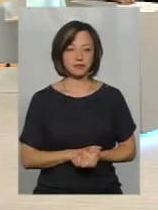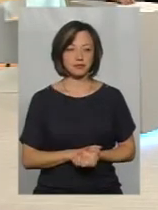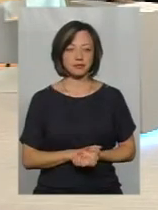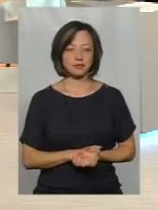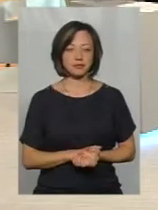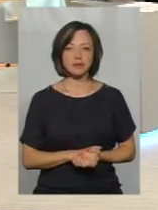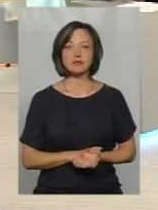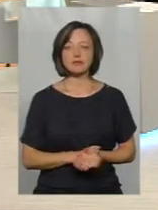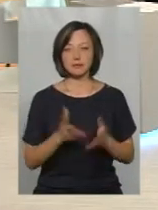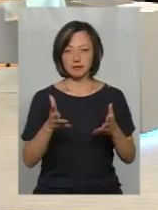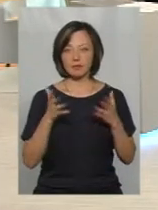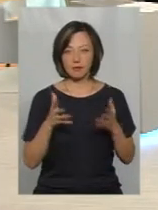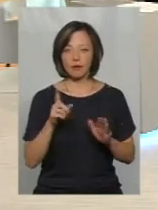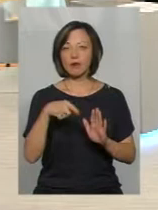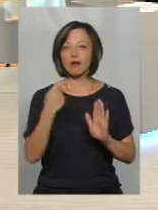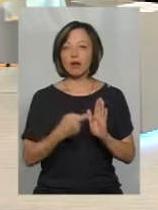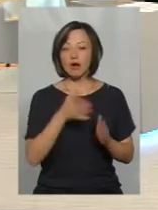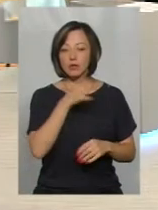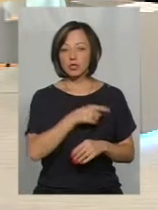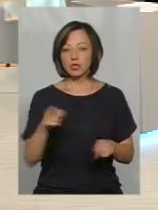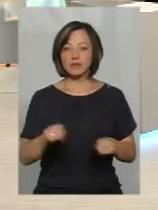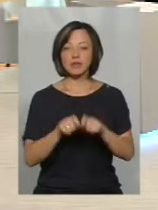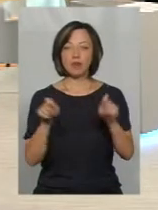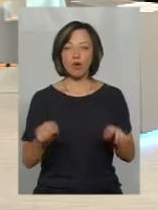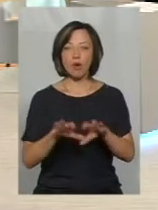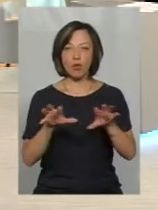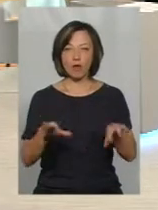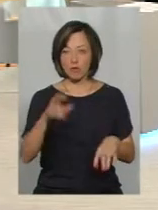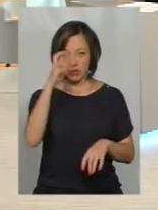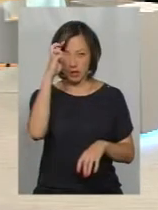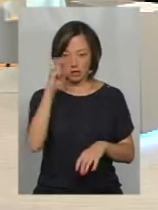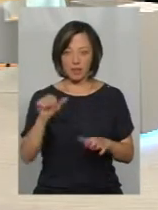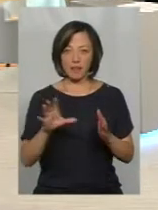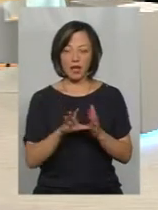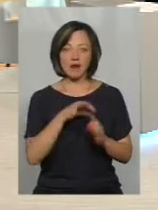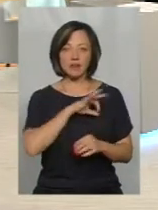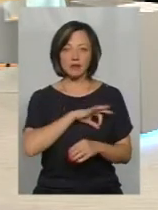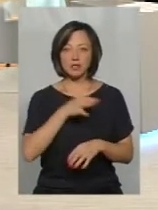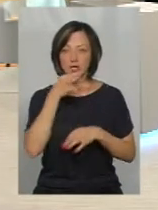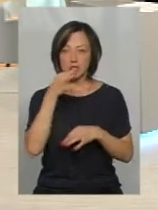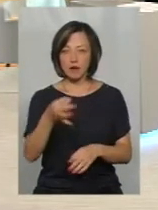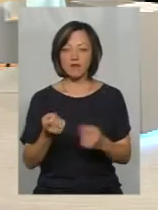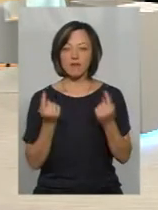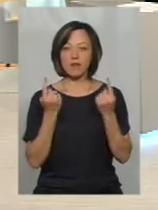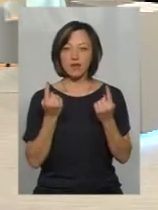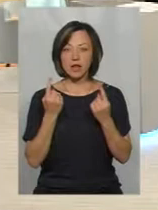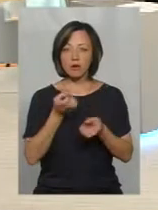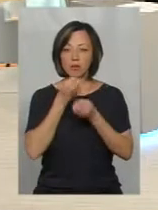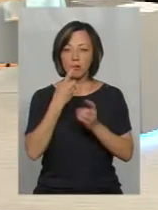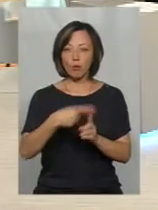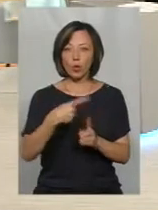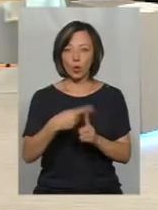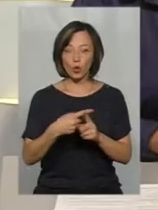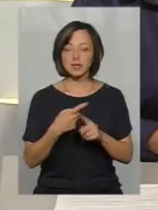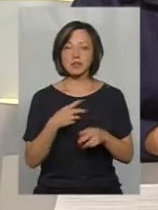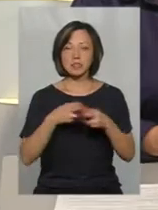Під час відкриття Сергій Савчук, голова Держенергоефективності, зазначив, що великий плюс цієї станції у тому,